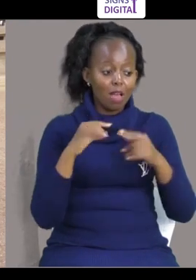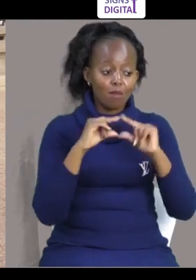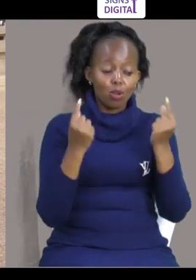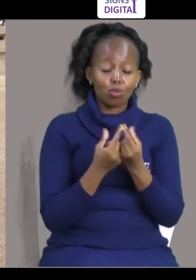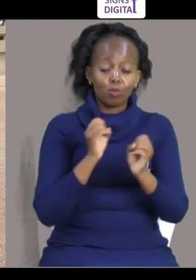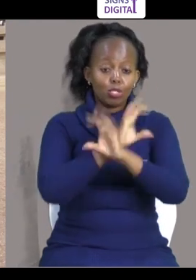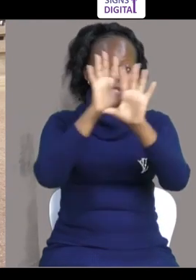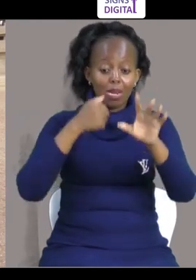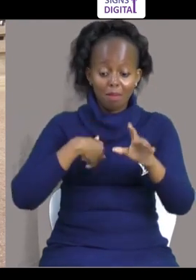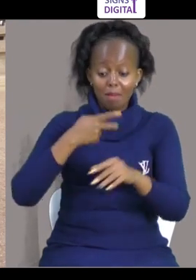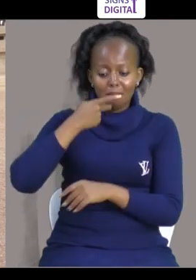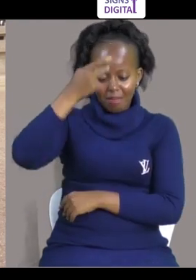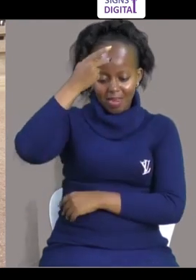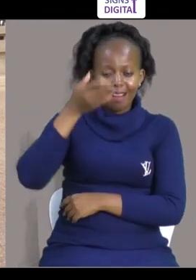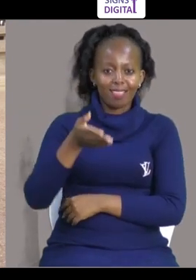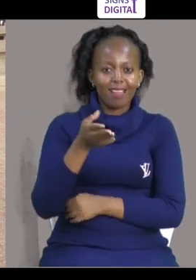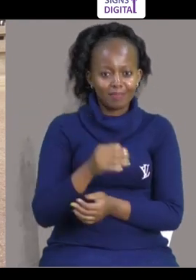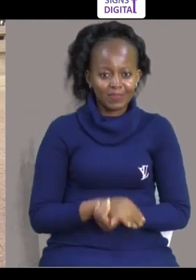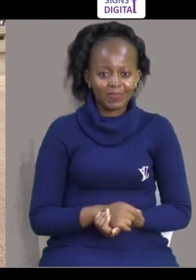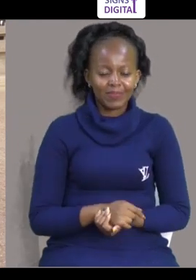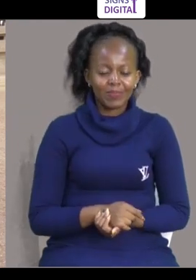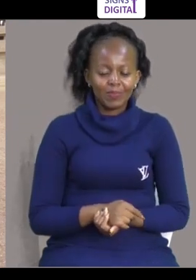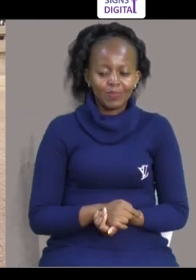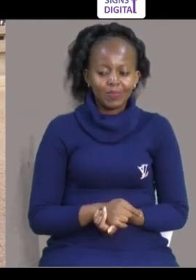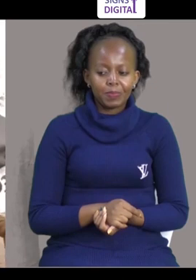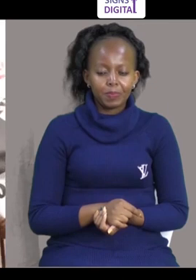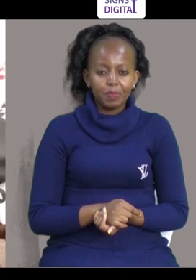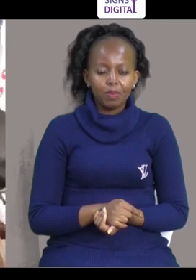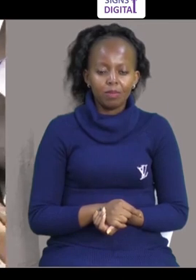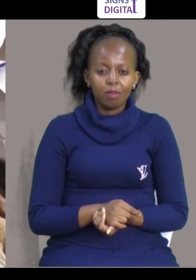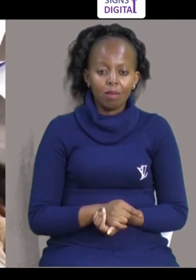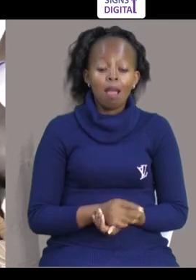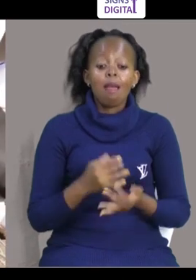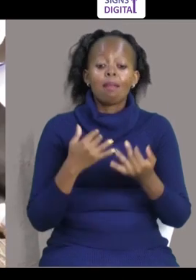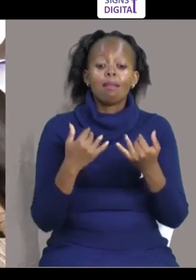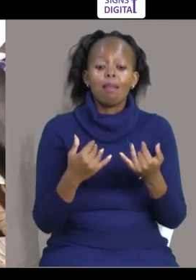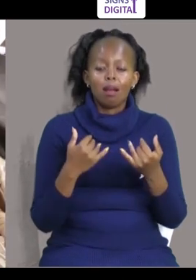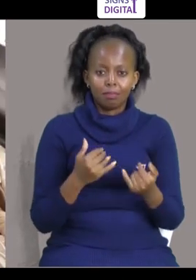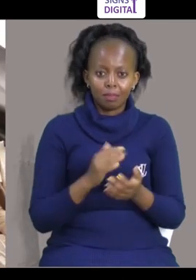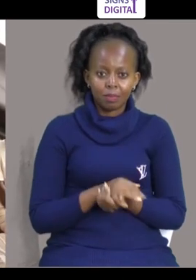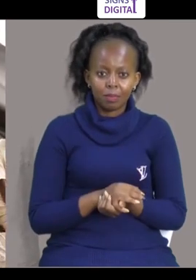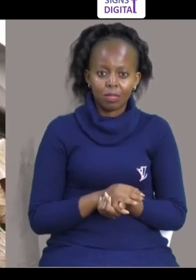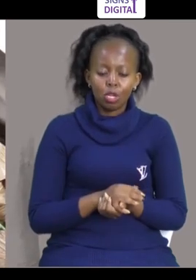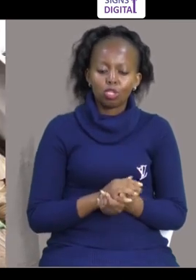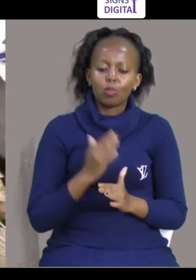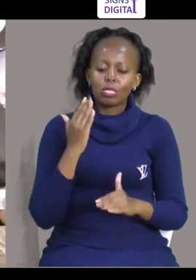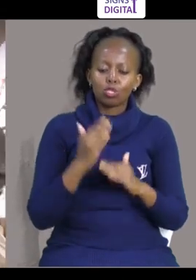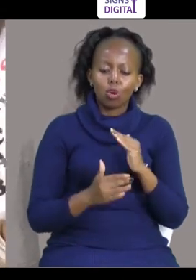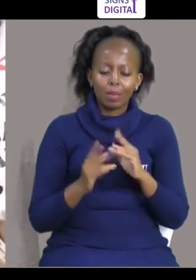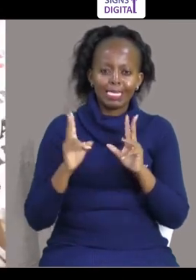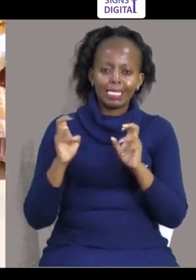education Nimesikia Brookshine hapa And I'm parent of Brookshine And Sasa